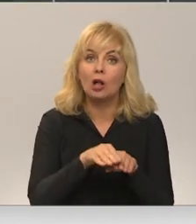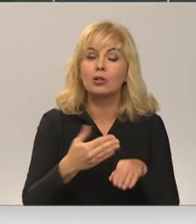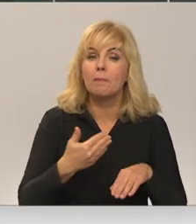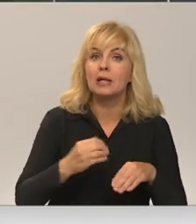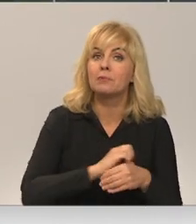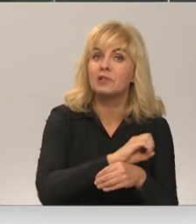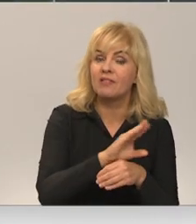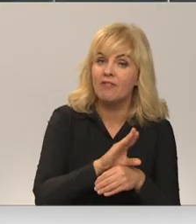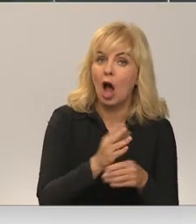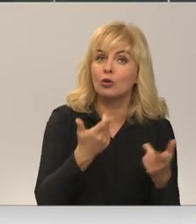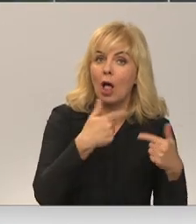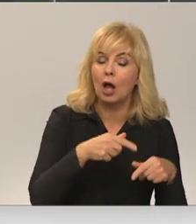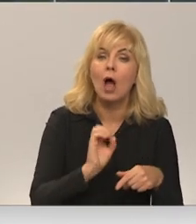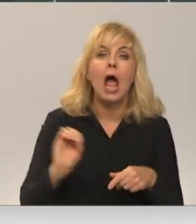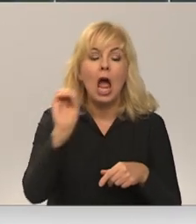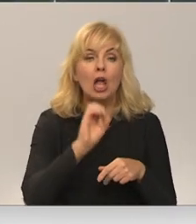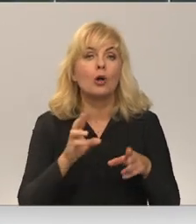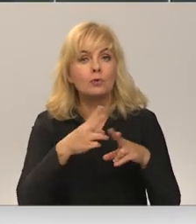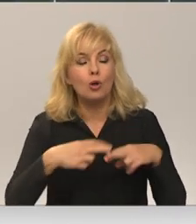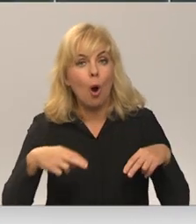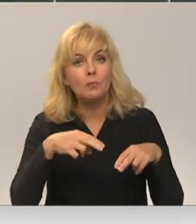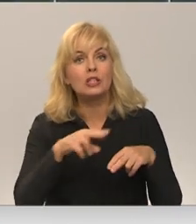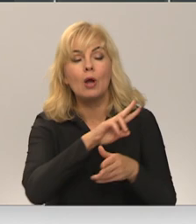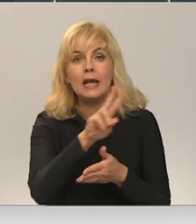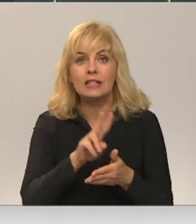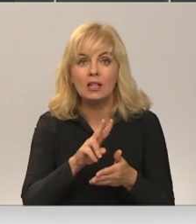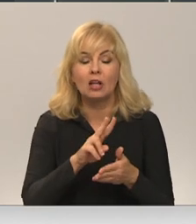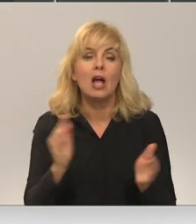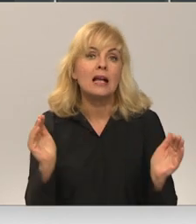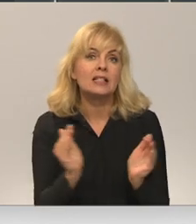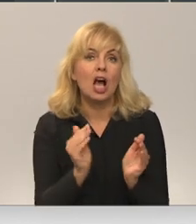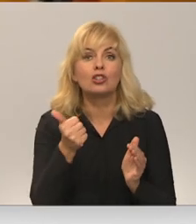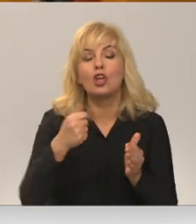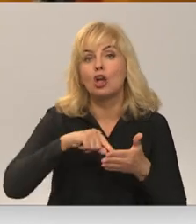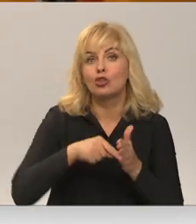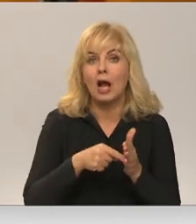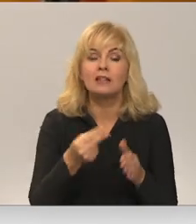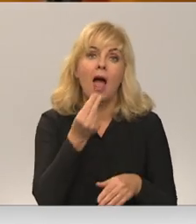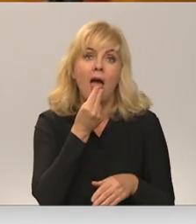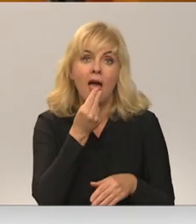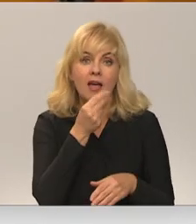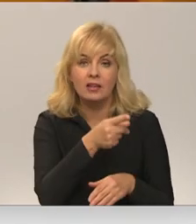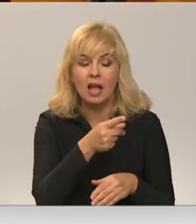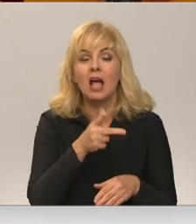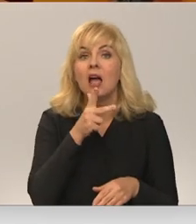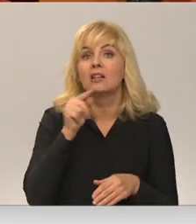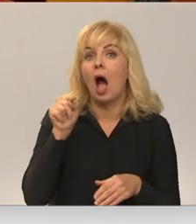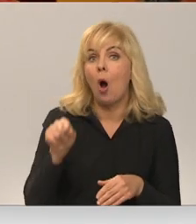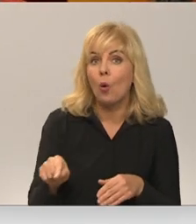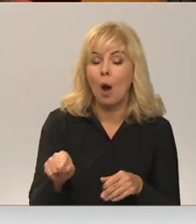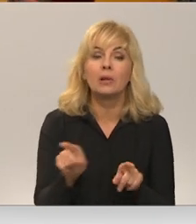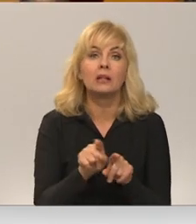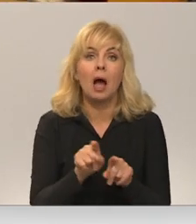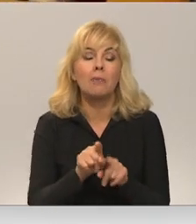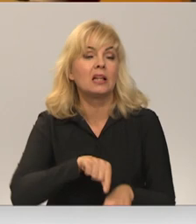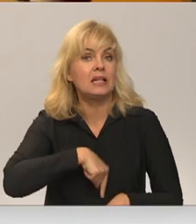laiku, Eiropas komisija regulējumu izskatīšanu saisinājas sešas reizes. Taču, piemēram, edinātāji Daugavpilī uzskata, ka tas tāpat